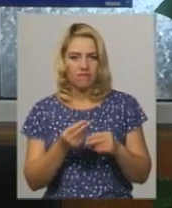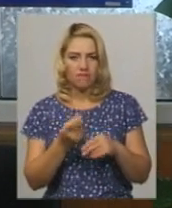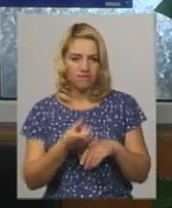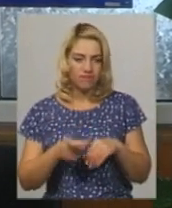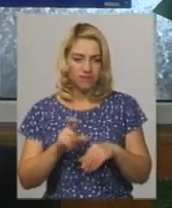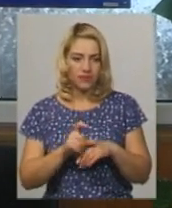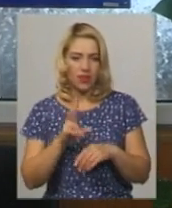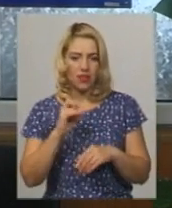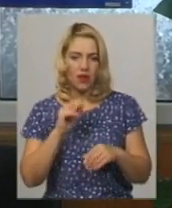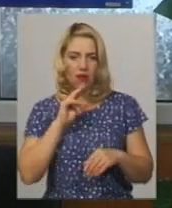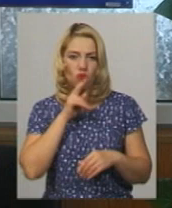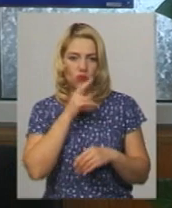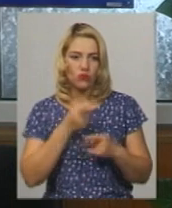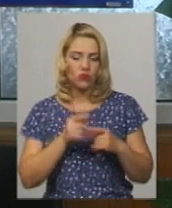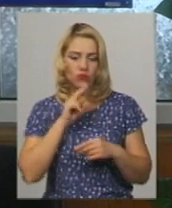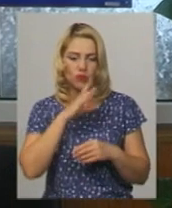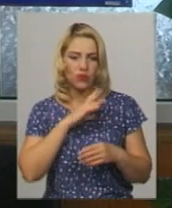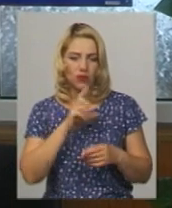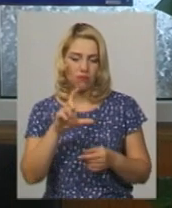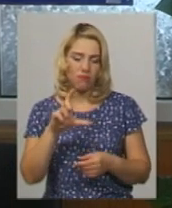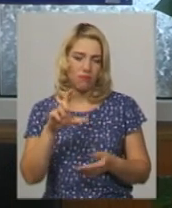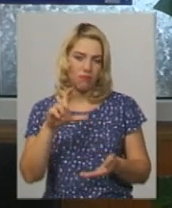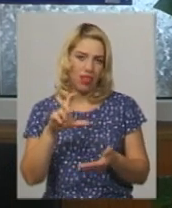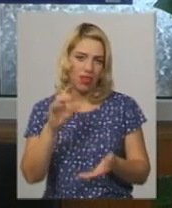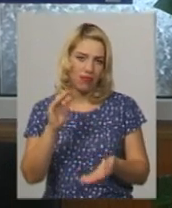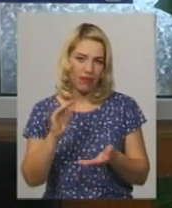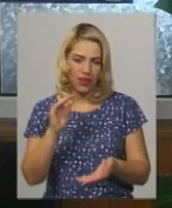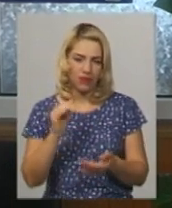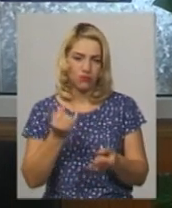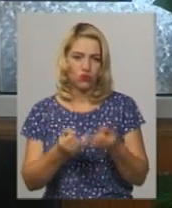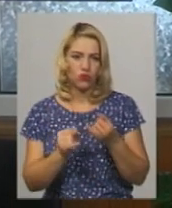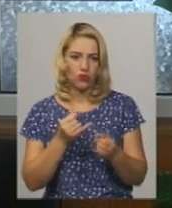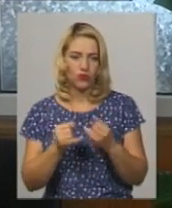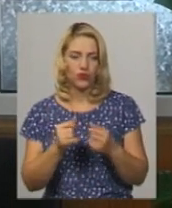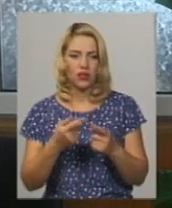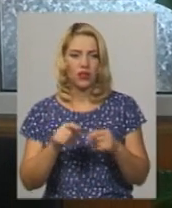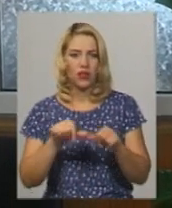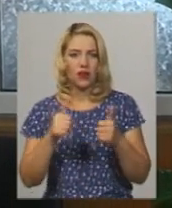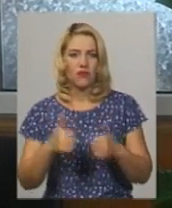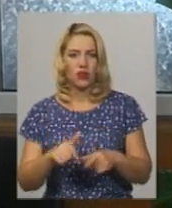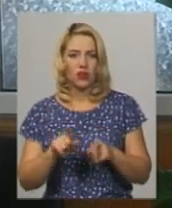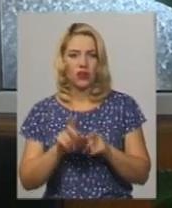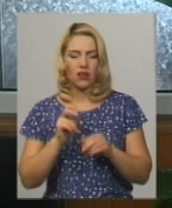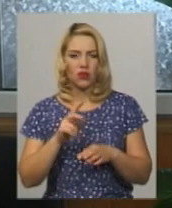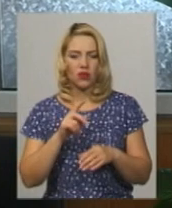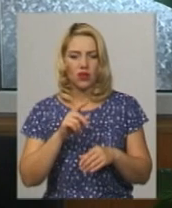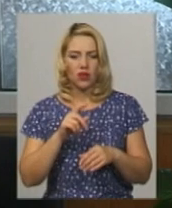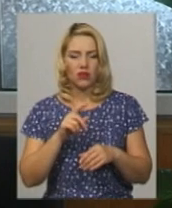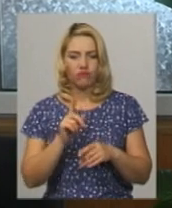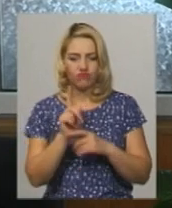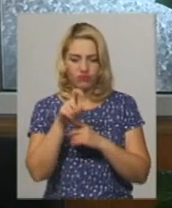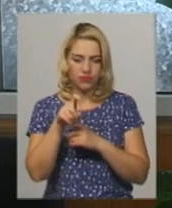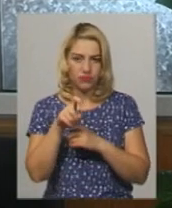Кукурудза була маленького росту, пожовкла у вигляді гусячої шейки зігнута.